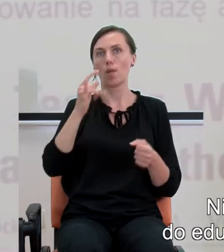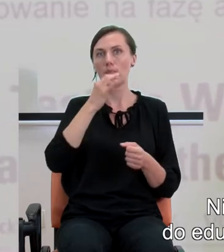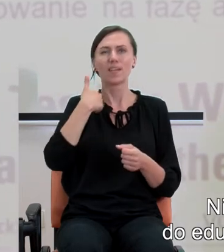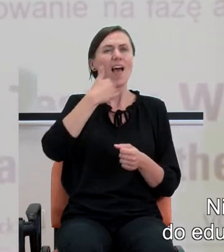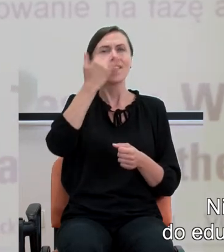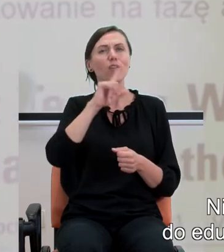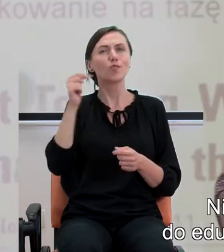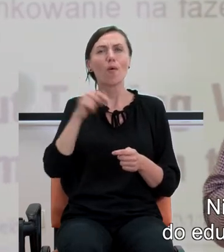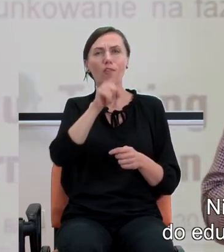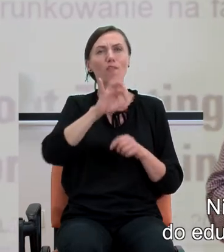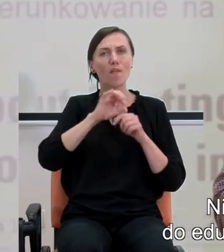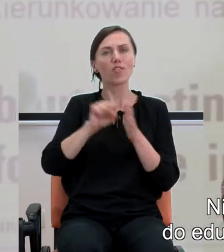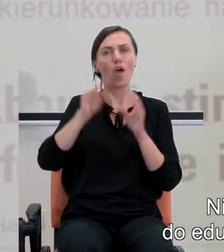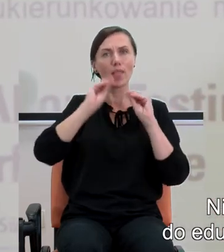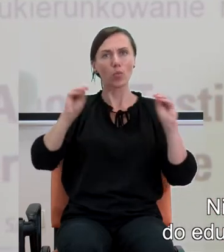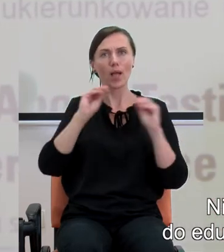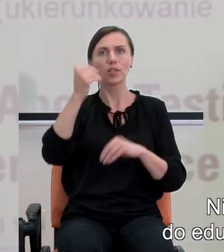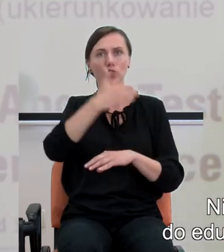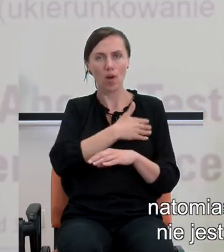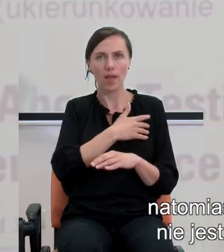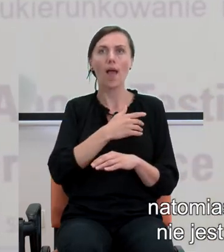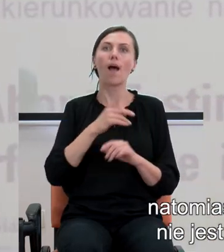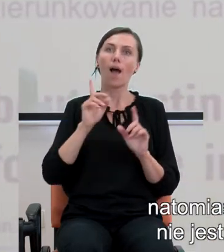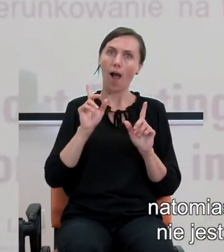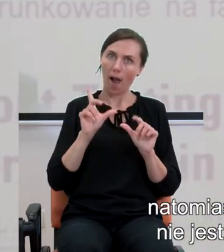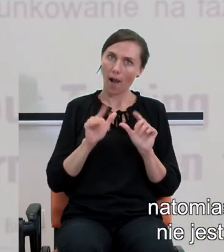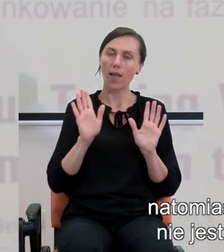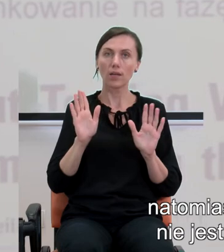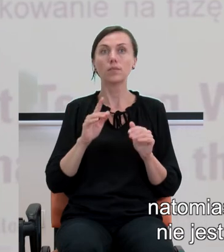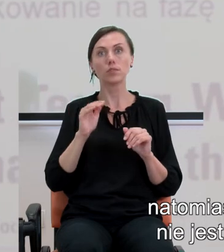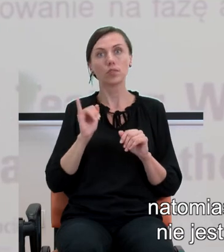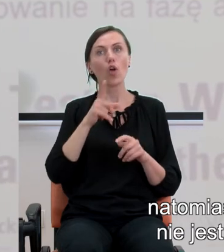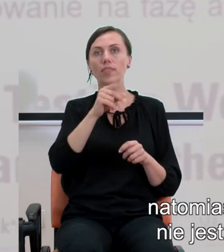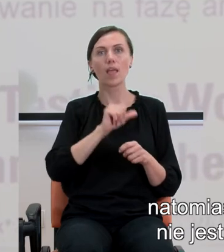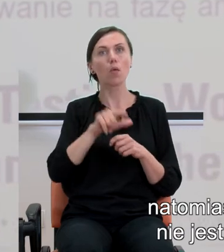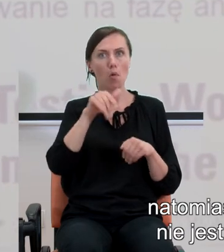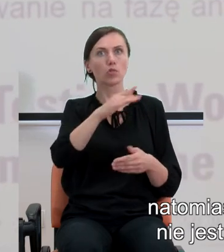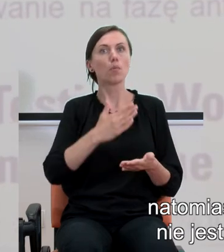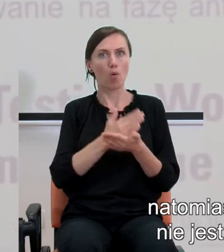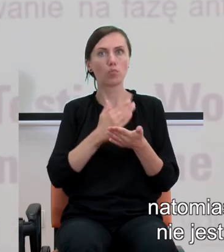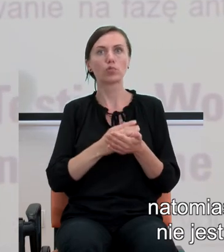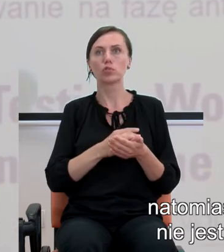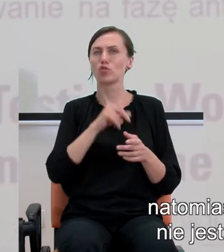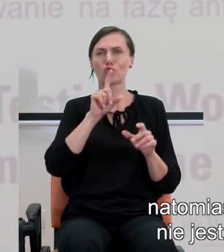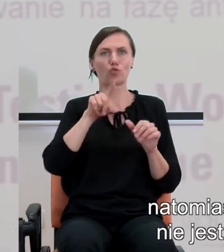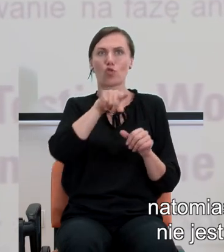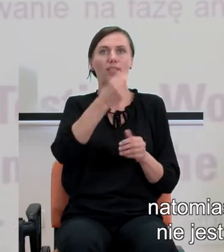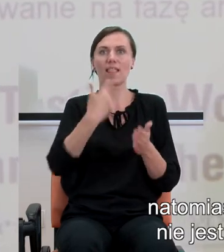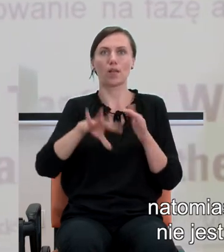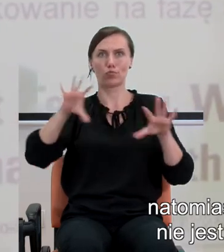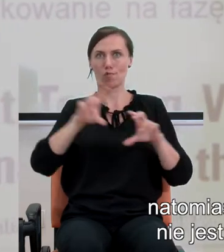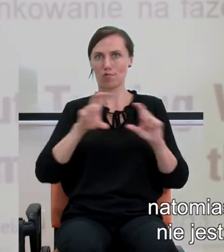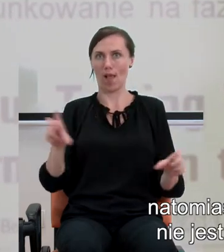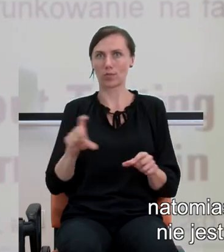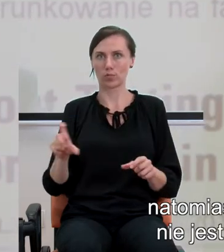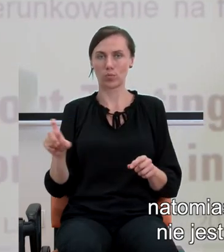edukacji szkolnej koniecznie taką interwencję, natomiast na pewno nie jest to coś czasochłonnego, nie jest